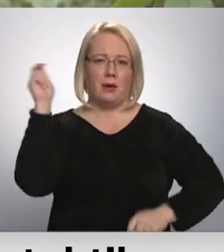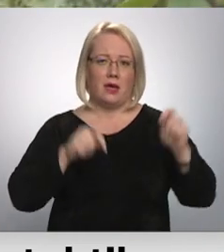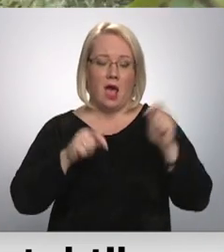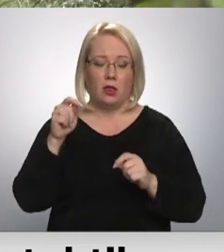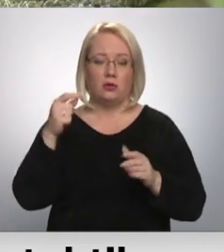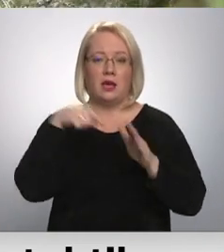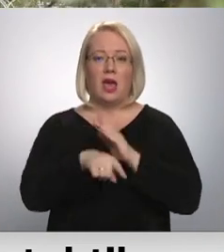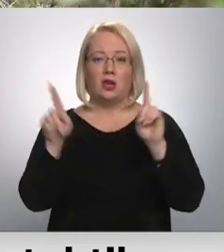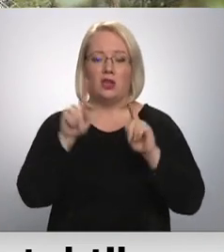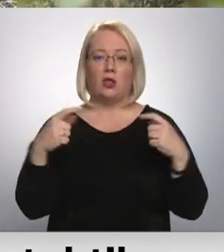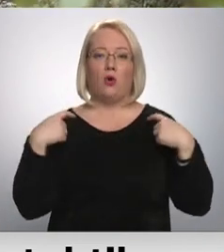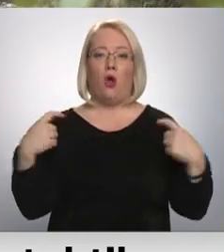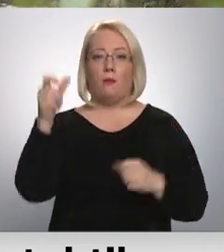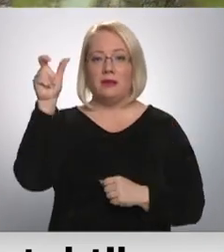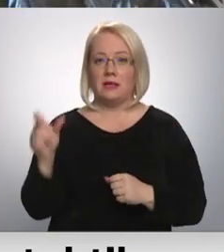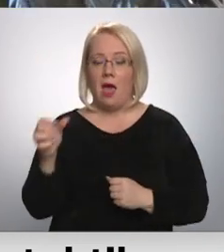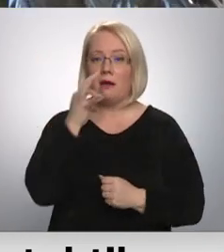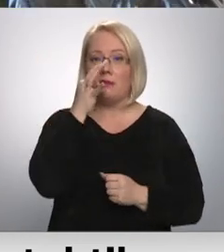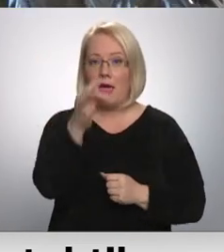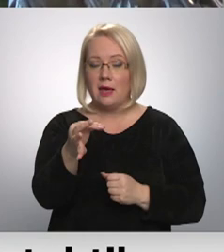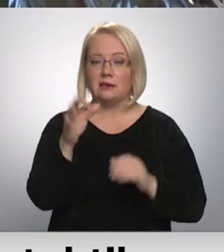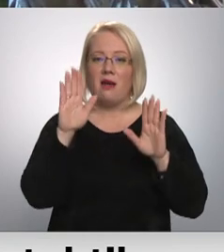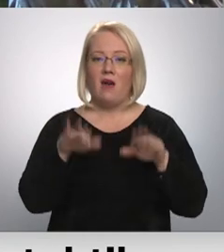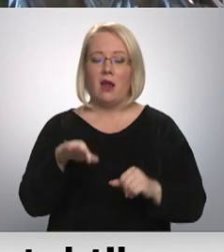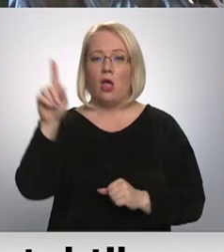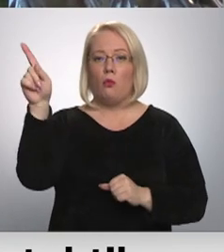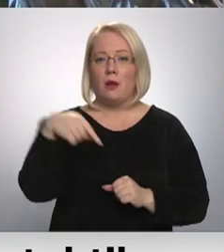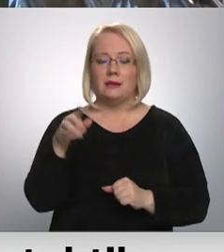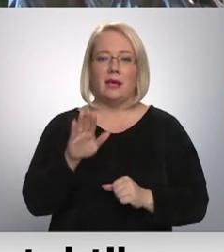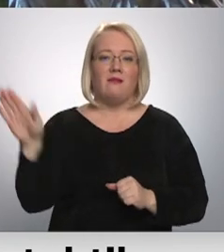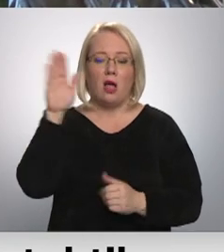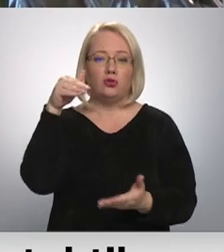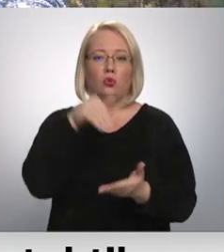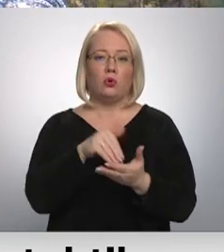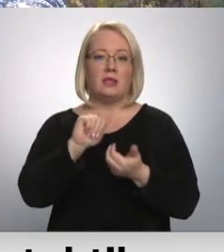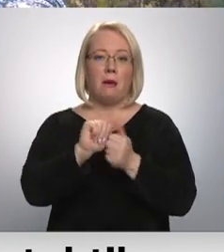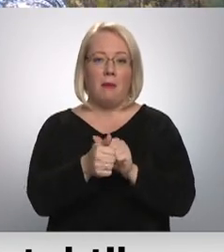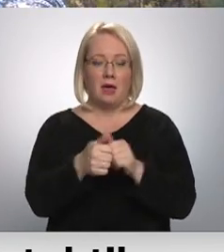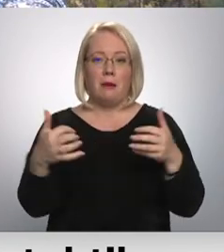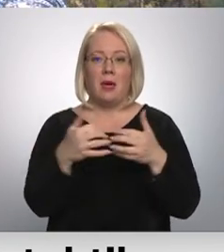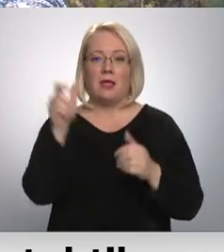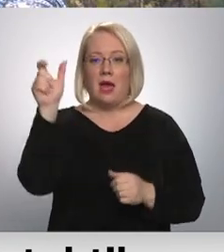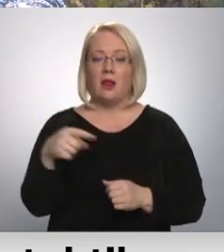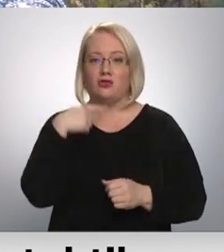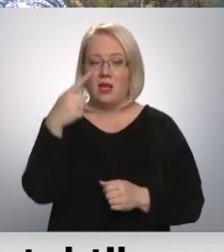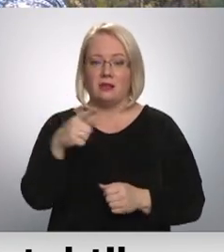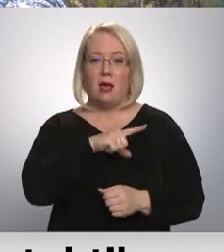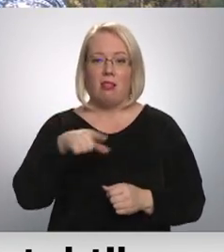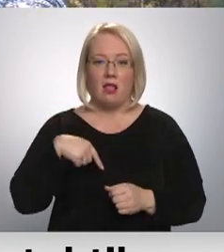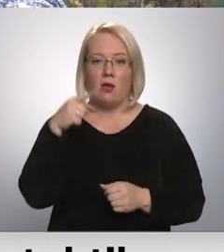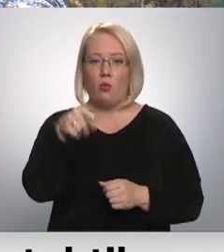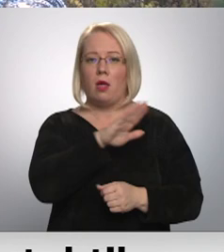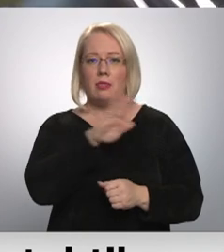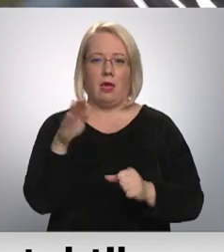iekšlietu komisāra Ilva Juhansson izteicās, ka varētu prasīt šādu valstu nostāju mainīt, taču Kariņš uzsvēra, ka Latvija to nedarīs. Viņš arī